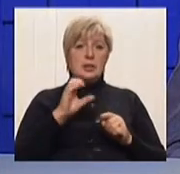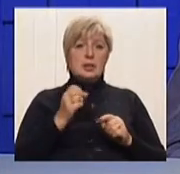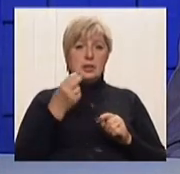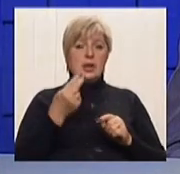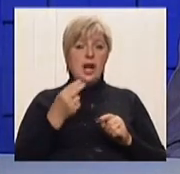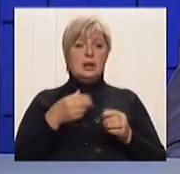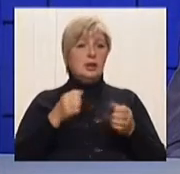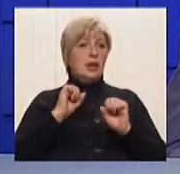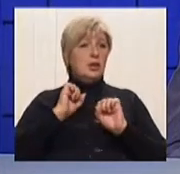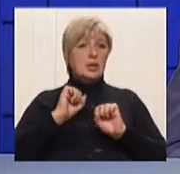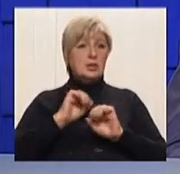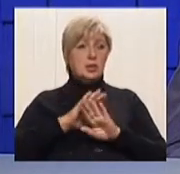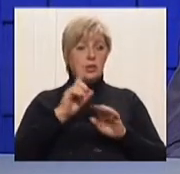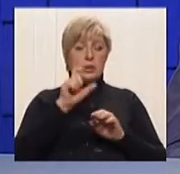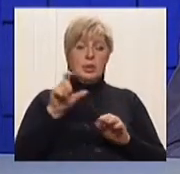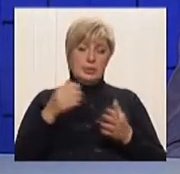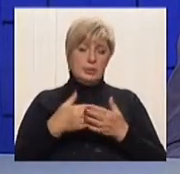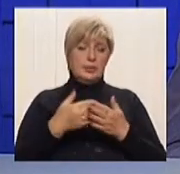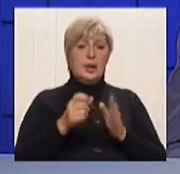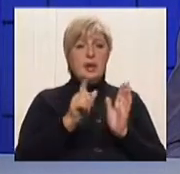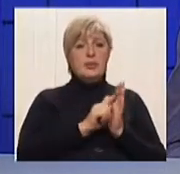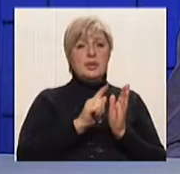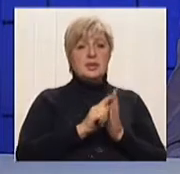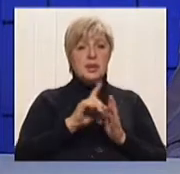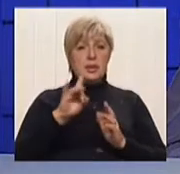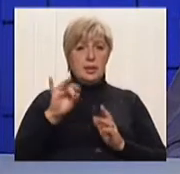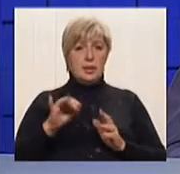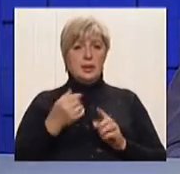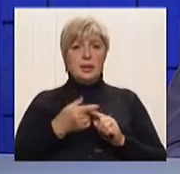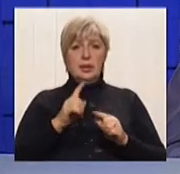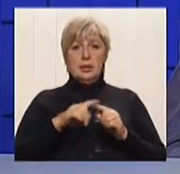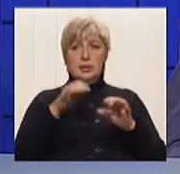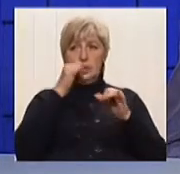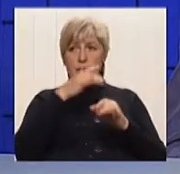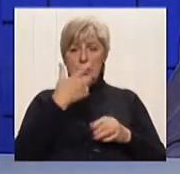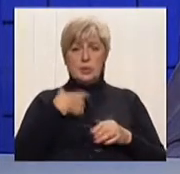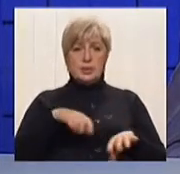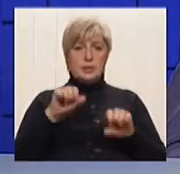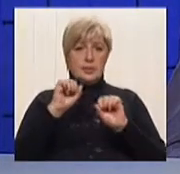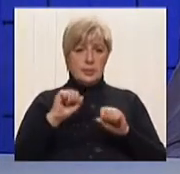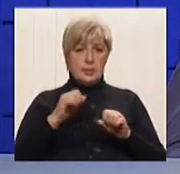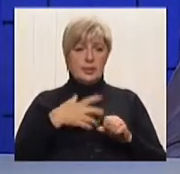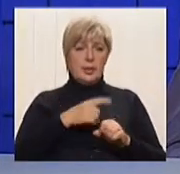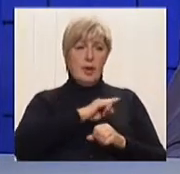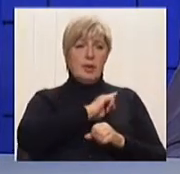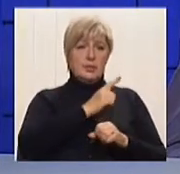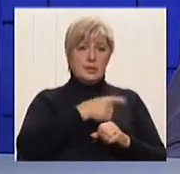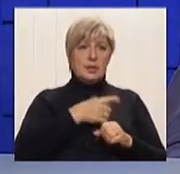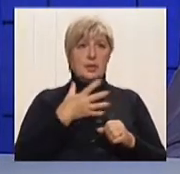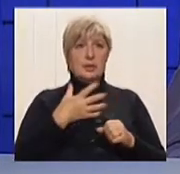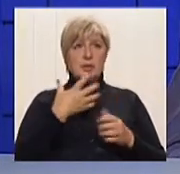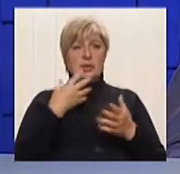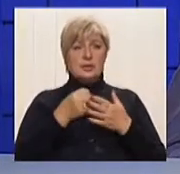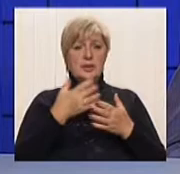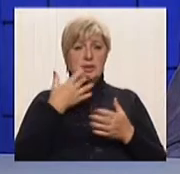пенсіонери, ті, які не можуть себе захищити в силу своєї якої-то ще советської, скажімо, ментальності,